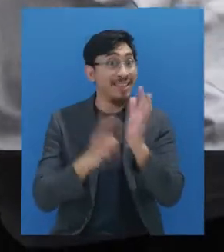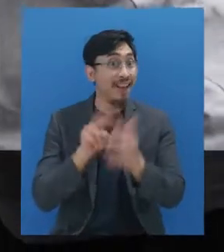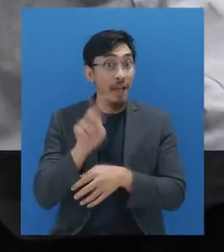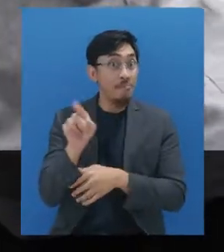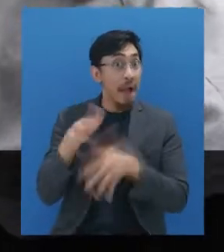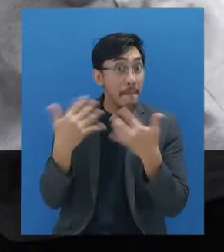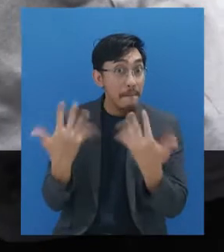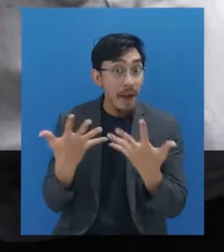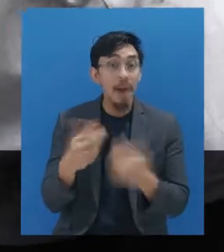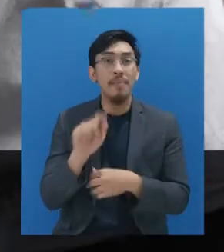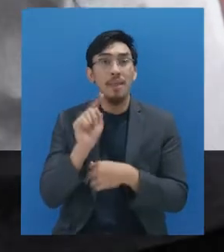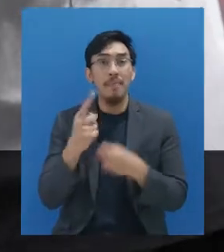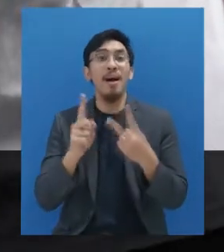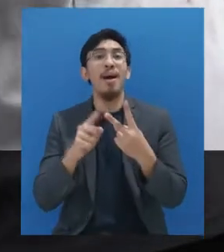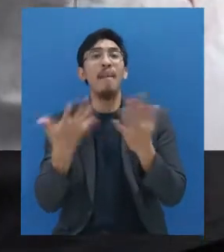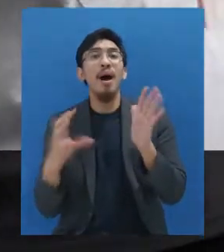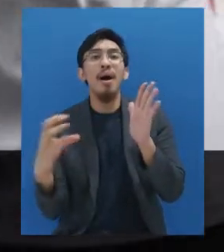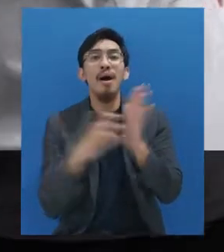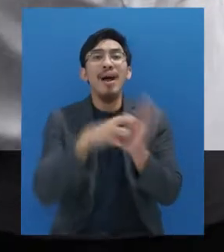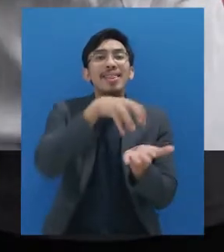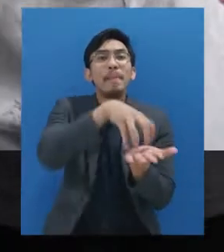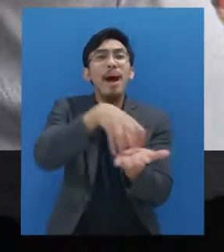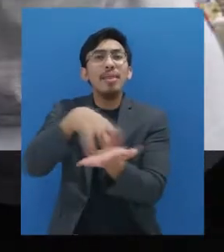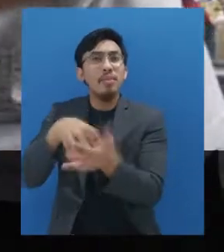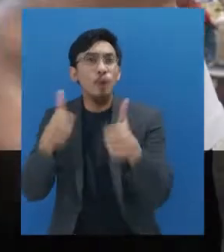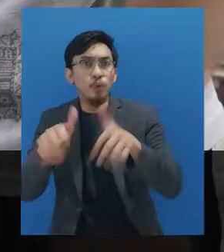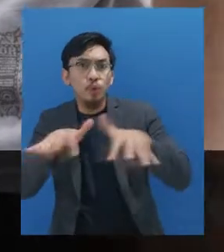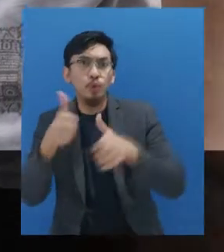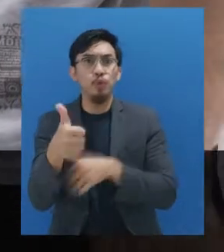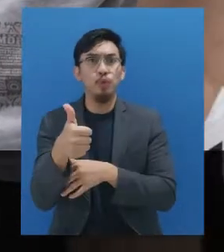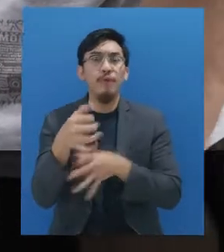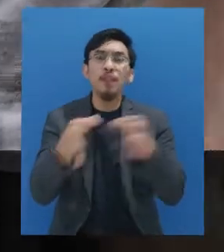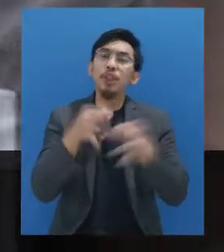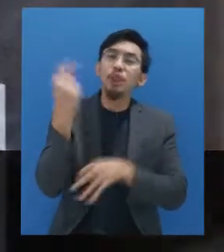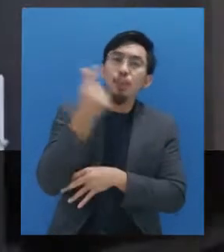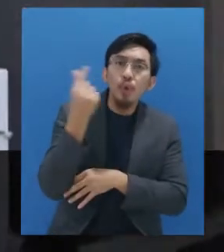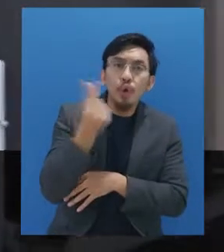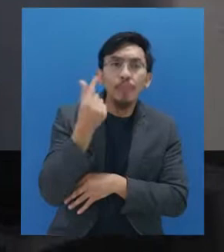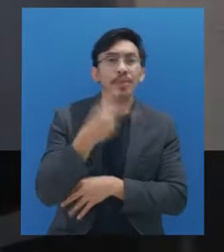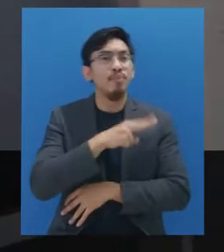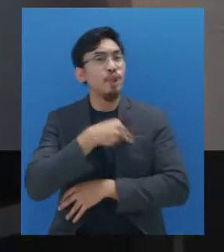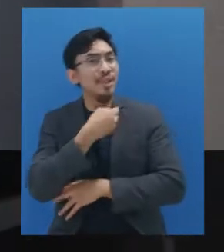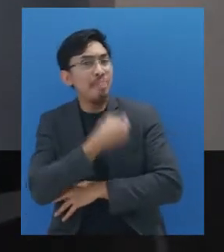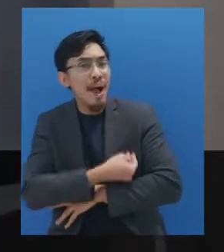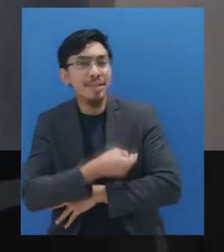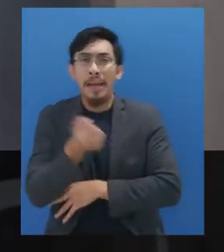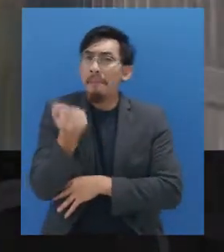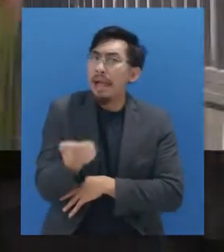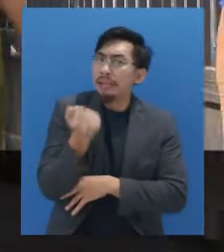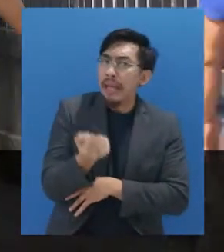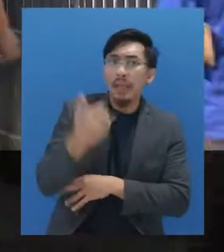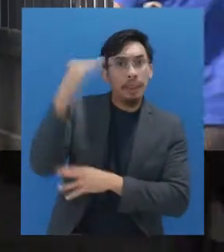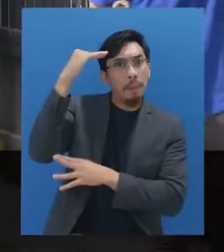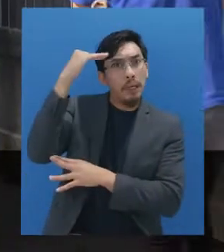luar biasa juga dari SNV adalah, pertama, dia masang di tempat-tempat strategis, yaitu di tempat-tempat umum mulai dari puskesmas,